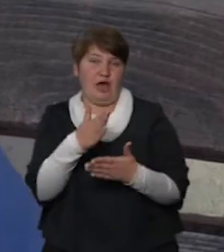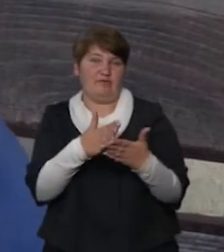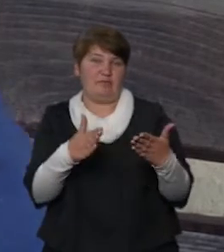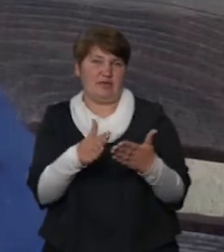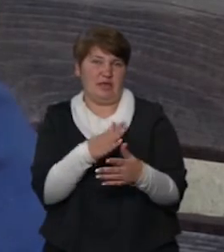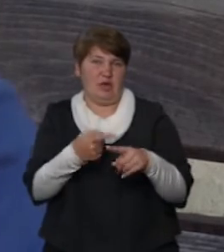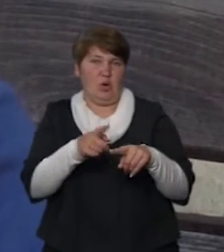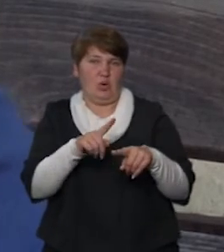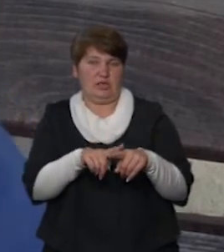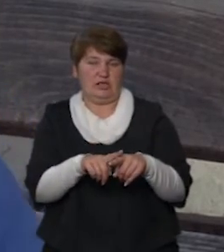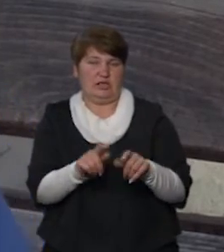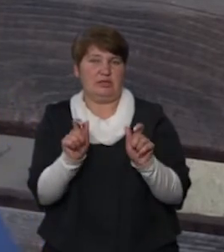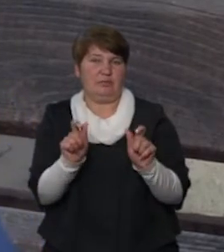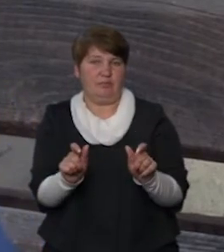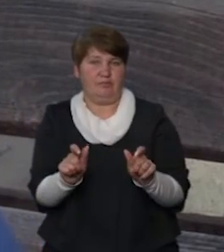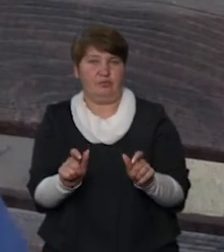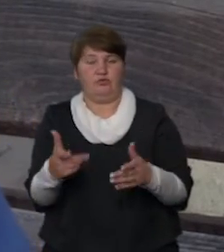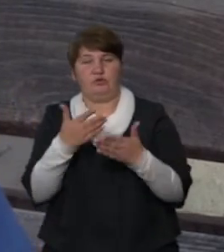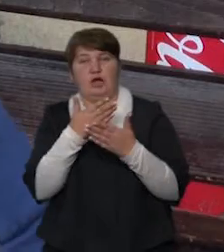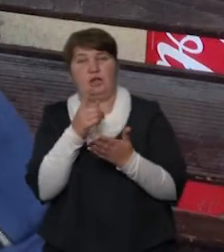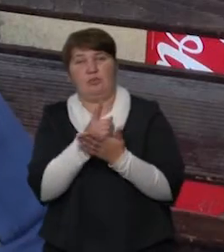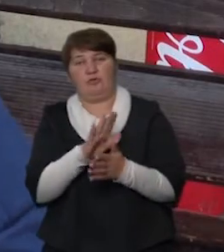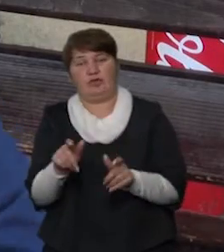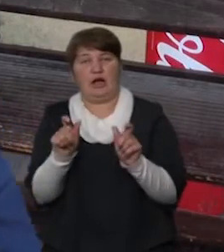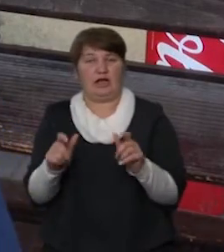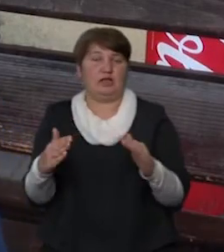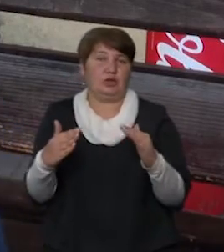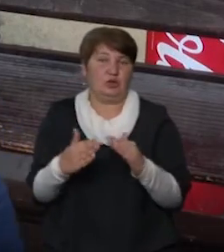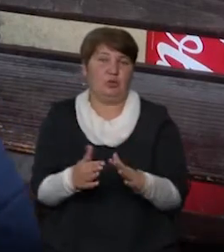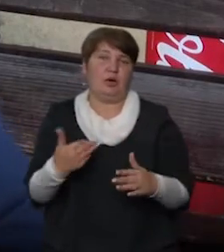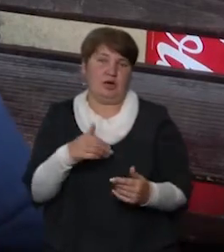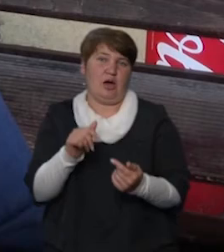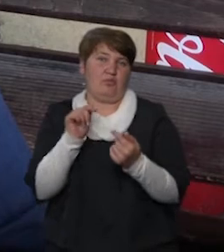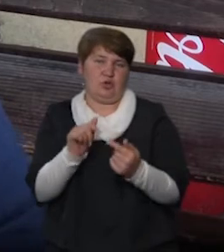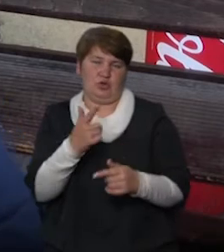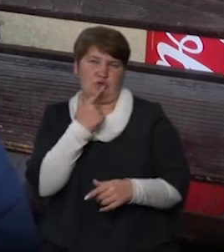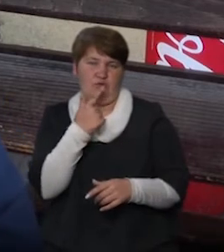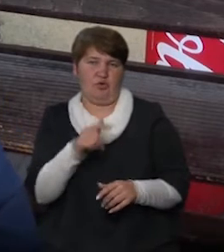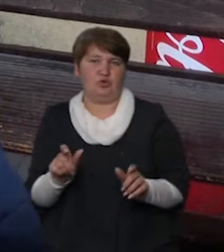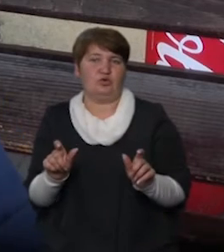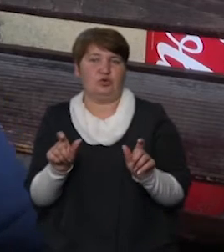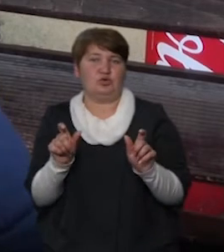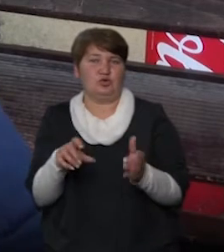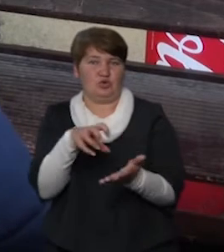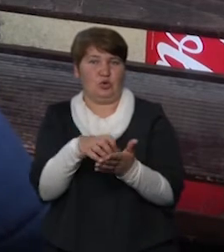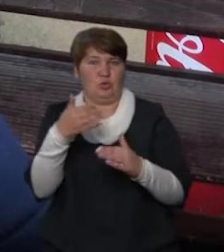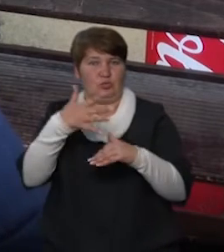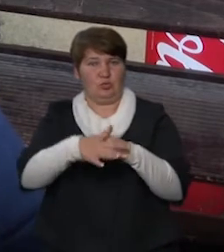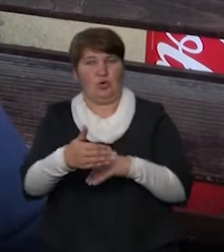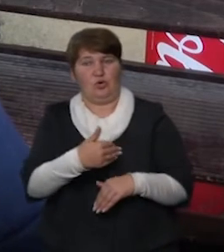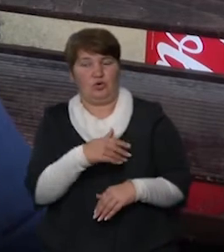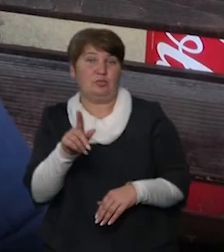тому що я не маю сидіти вже карантину вдома відбувати. Ну, я проти червоної зони, розумієте. Я хотів би, щоб була зелена